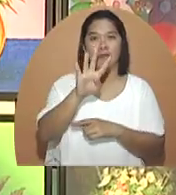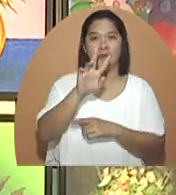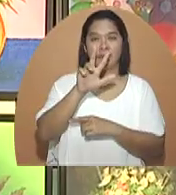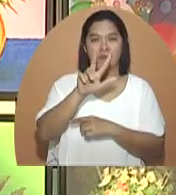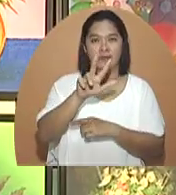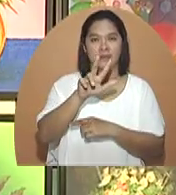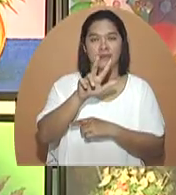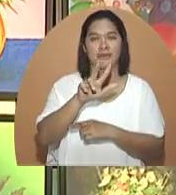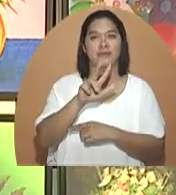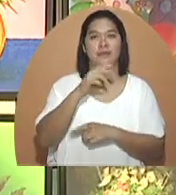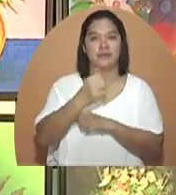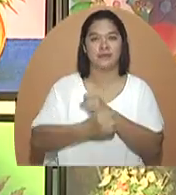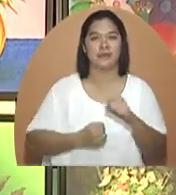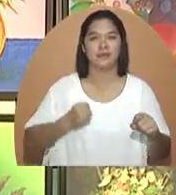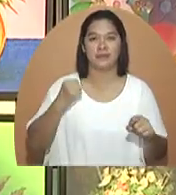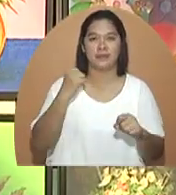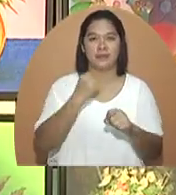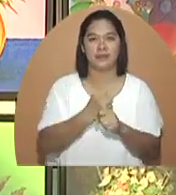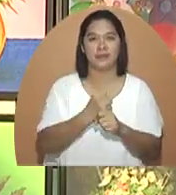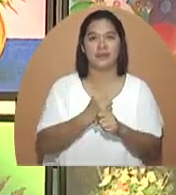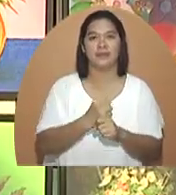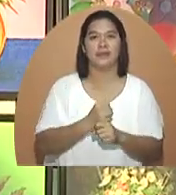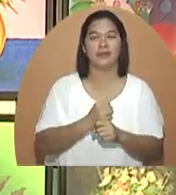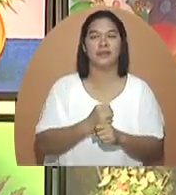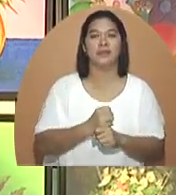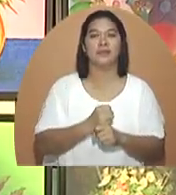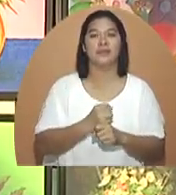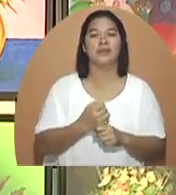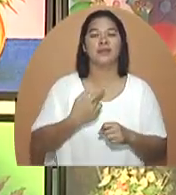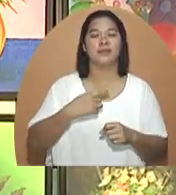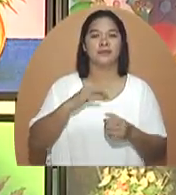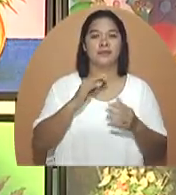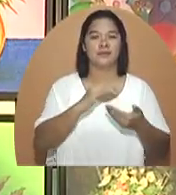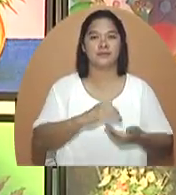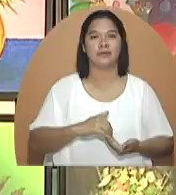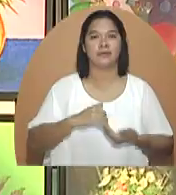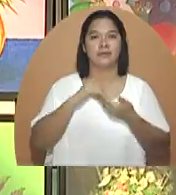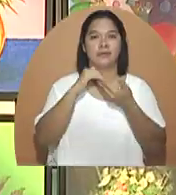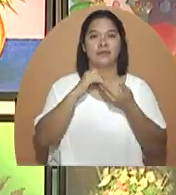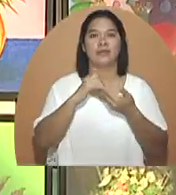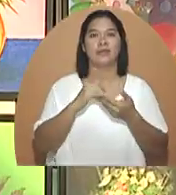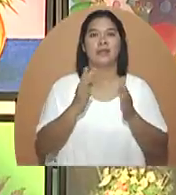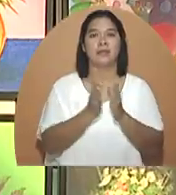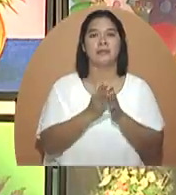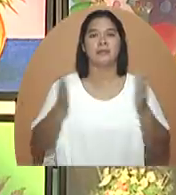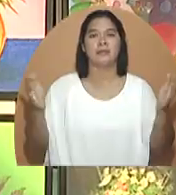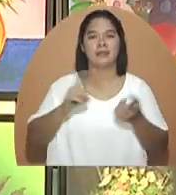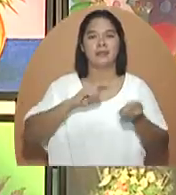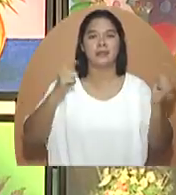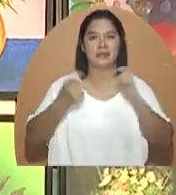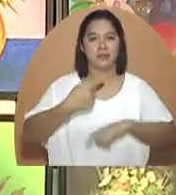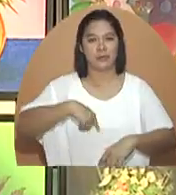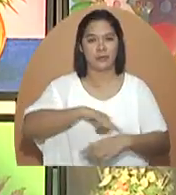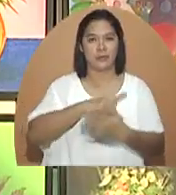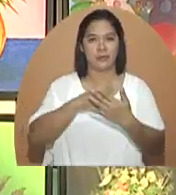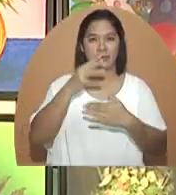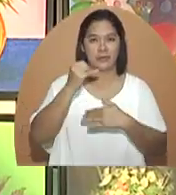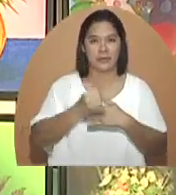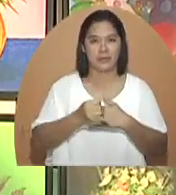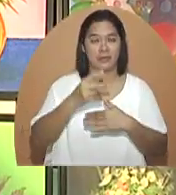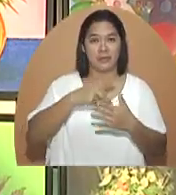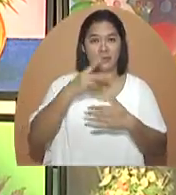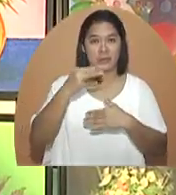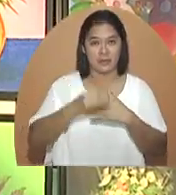ika-apat at tatlong taon, 43rd year ng kapwa kumahal ko. Malaki na ang pinagbago ng ating